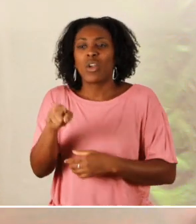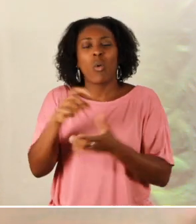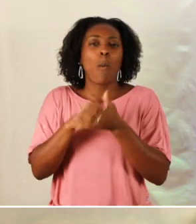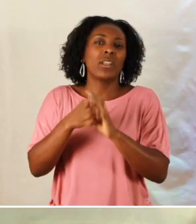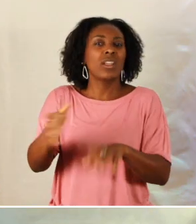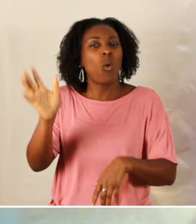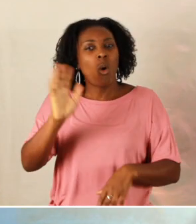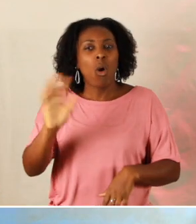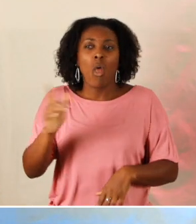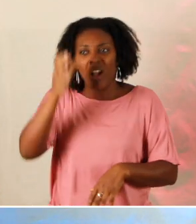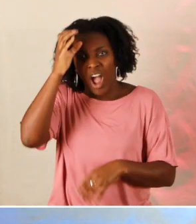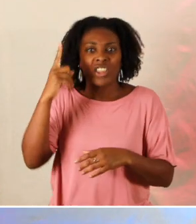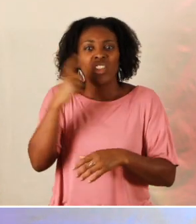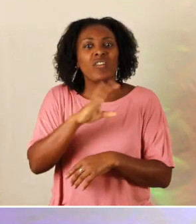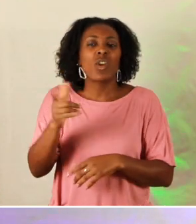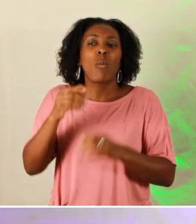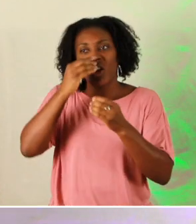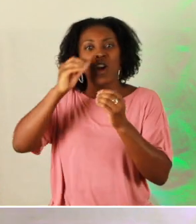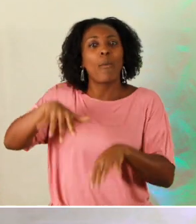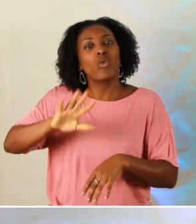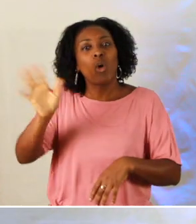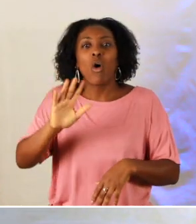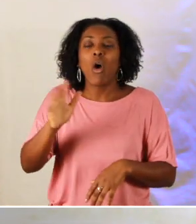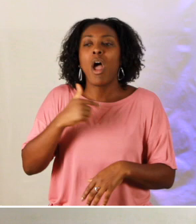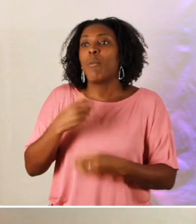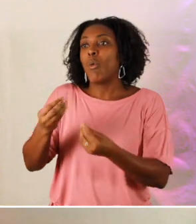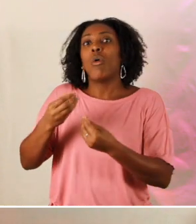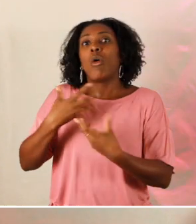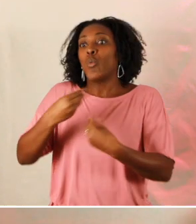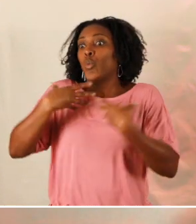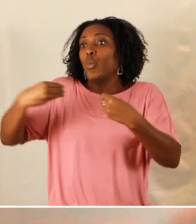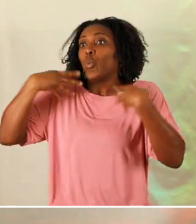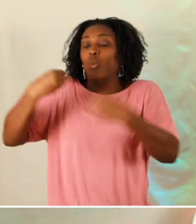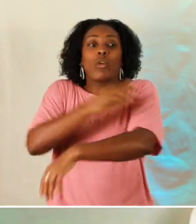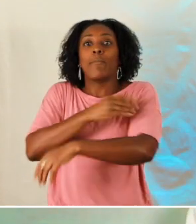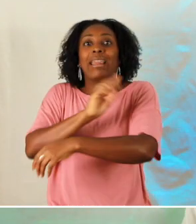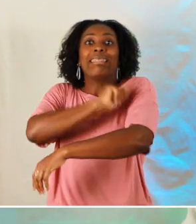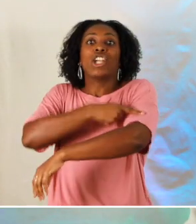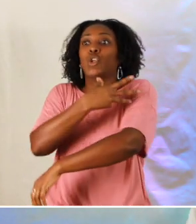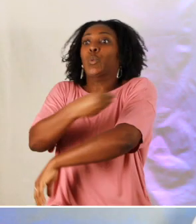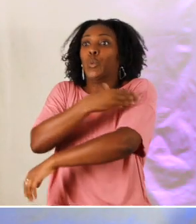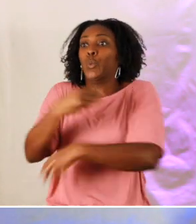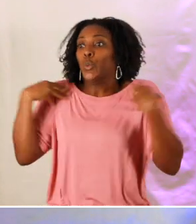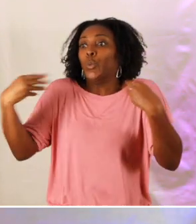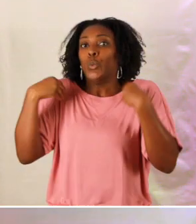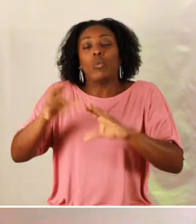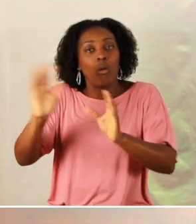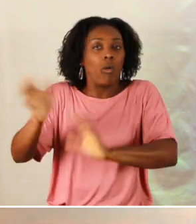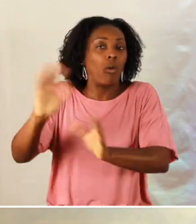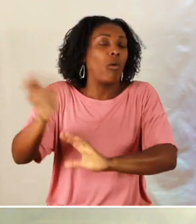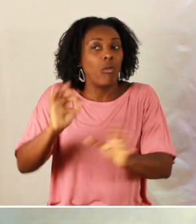'énergie que peut-être la personne en face de nous elle est vraiment compliqué d'un caractère difficile une situation ça nous dépasse